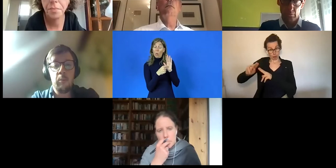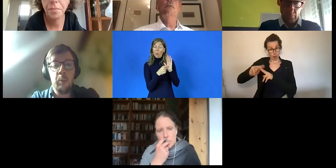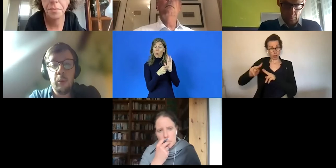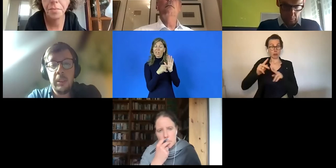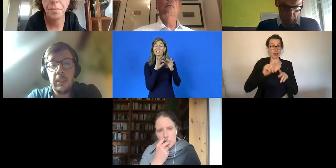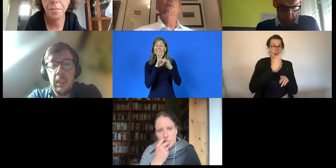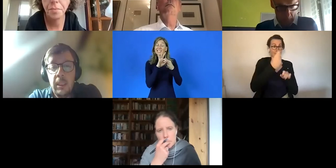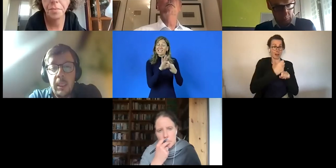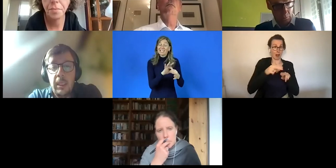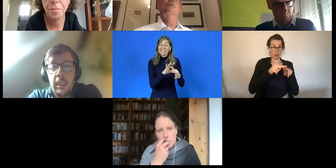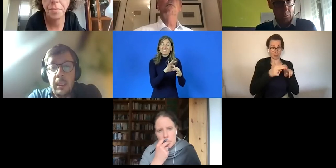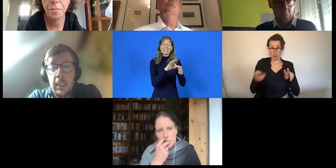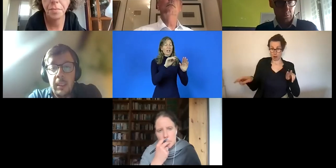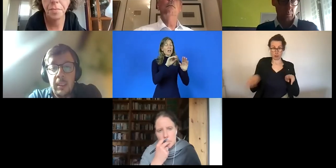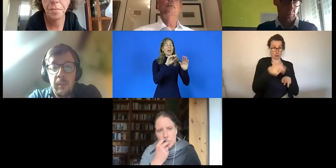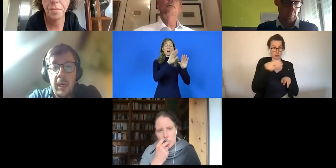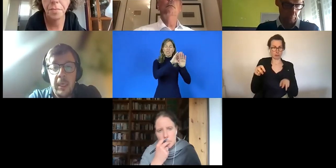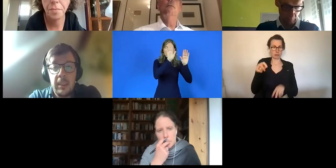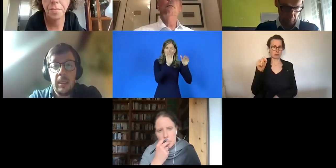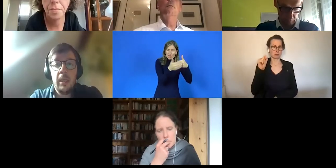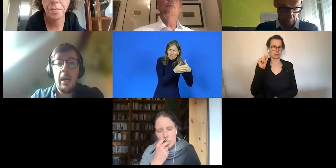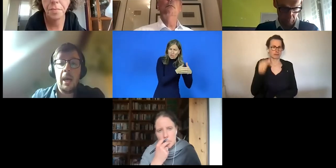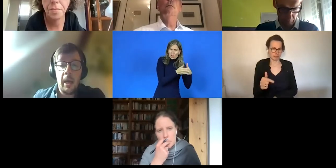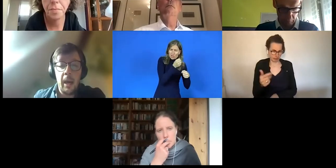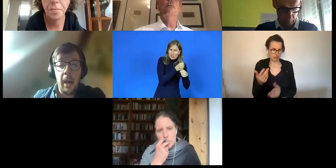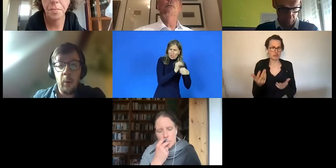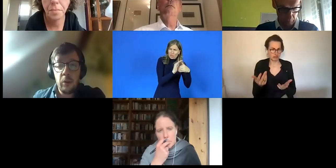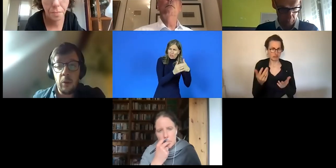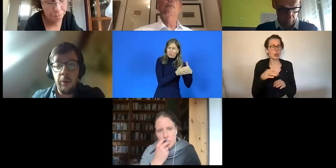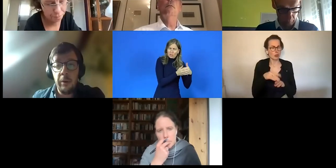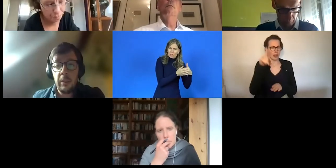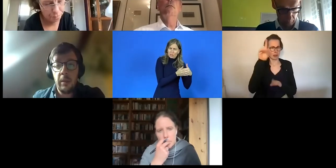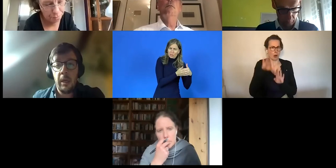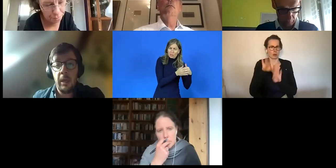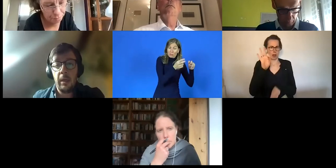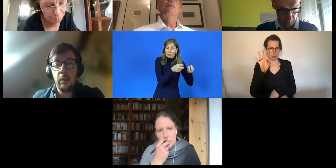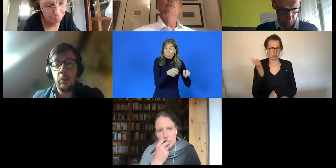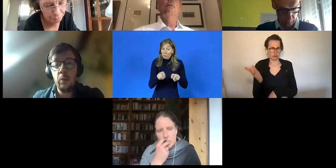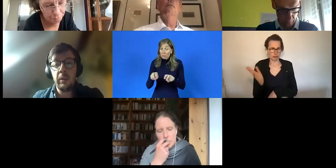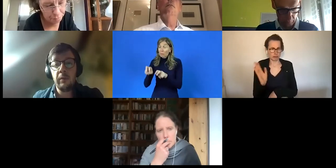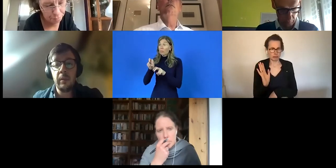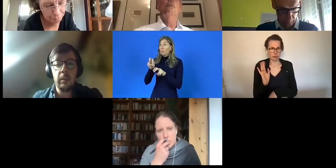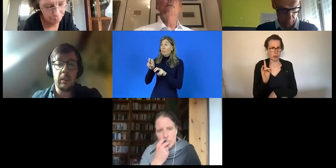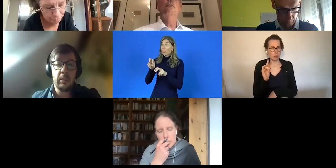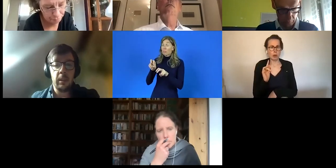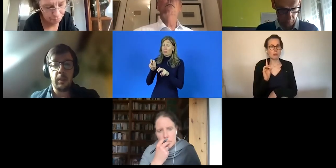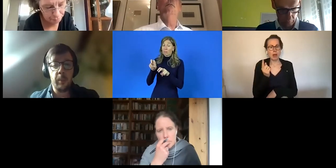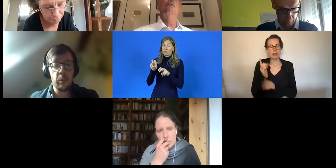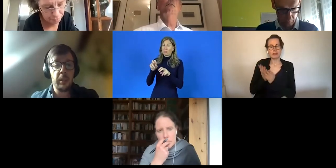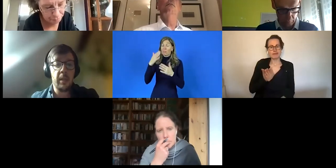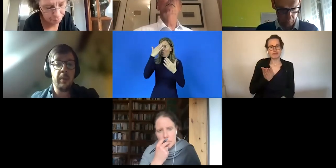Übergangsquote von der behüteten Arbeit in den ersten